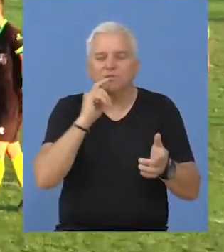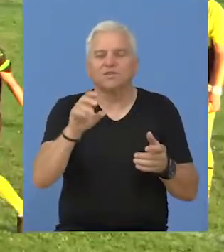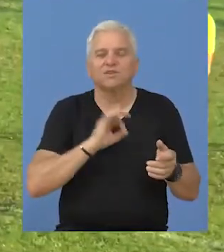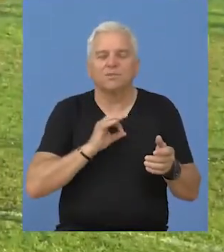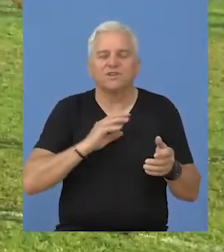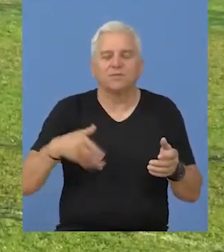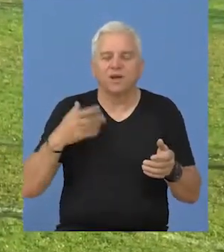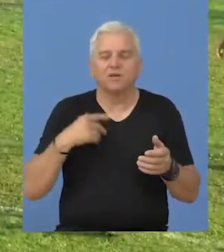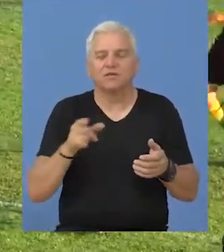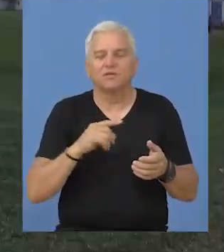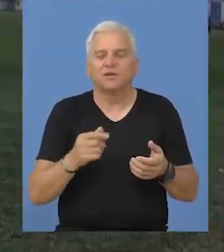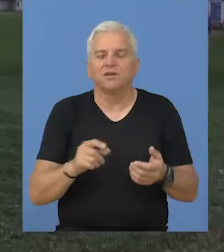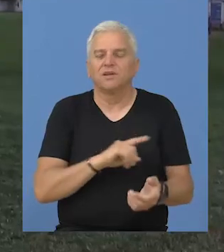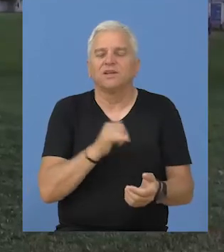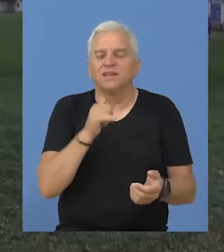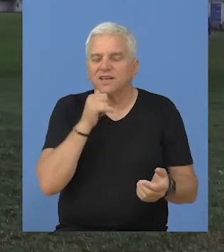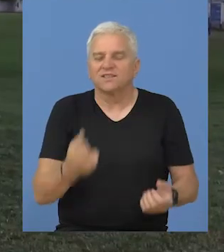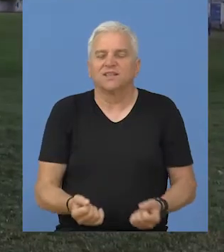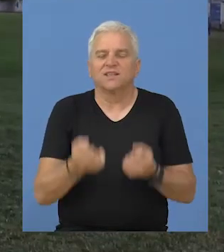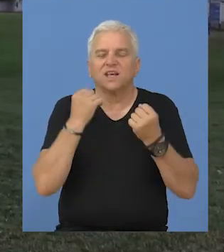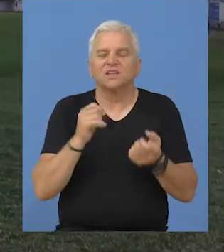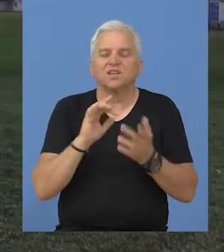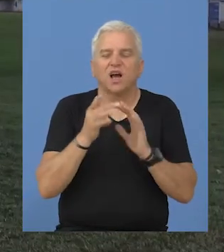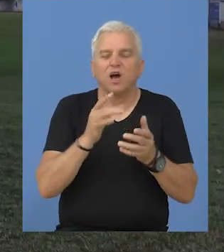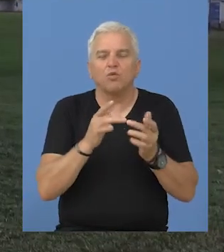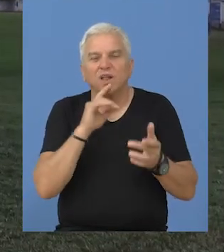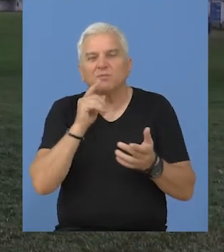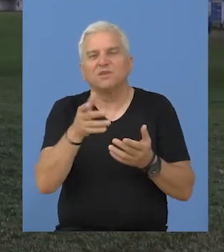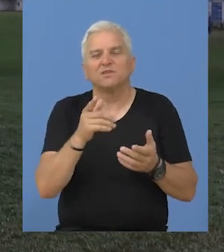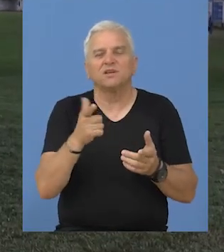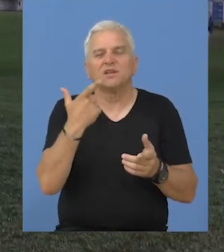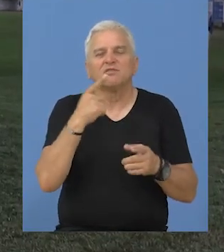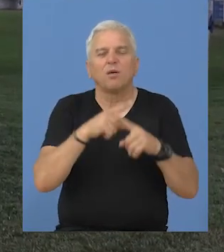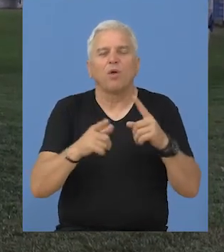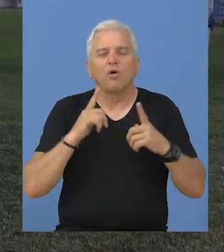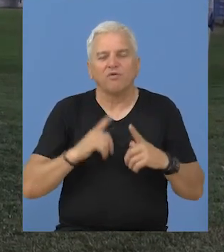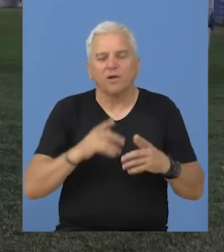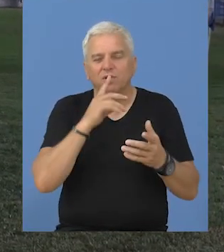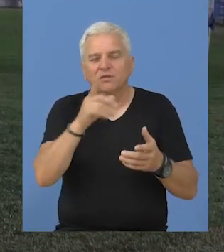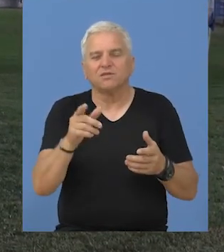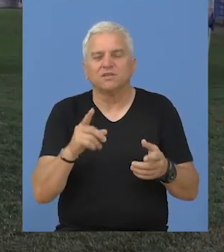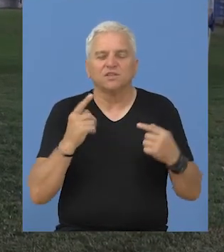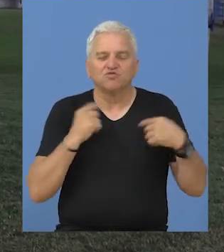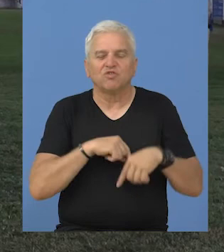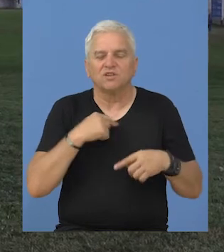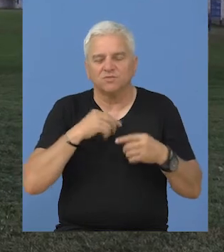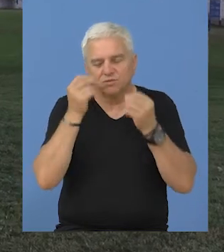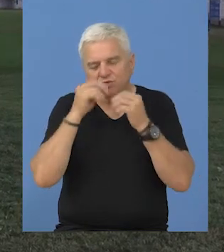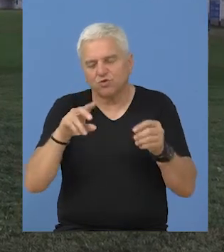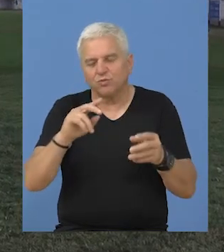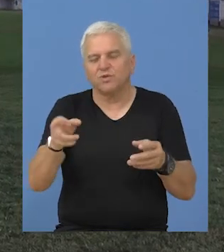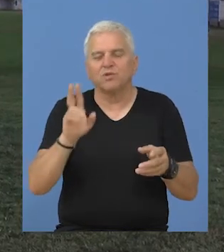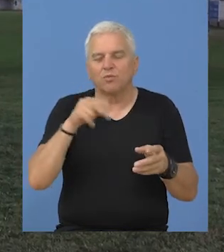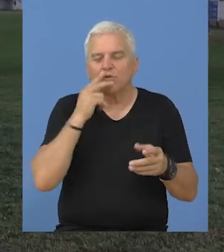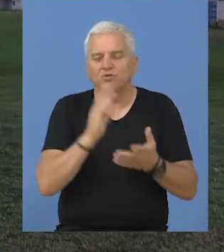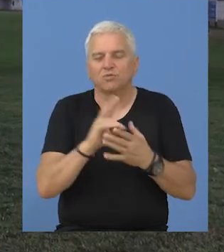utakmice, Bečeja i mladosti. Veoma zahtevna utakmica kao što smo i očekivali, dva polovremena, nažalost, eto, izgubili